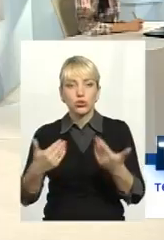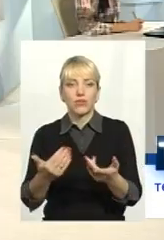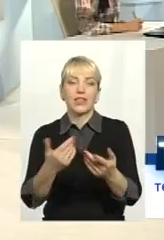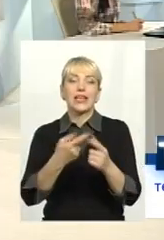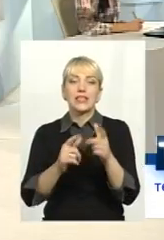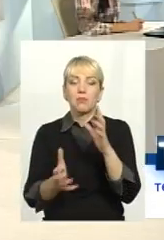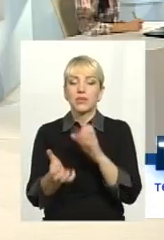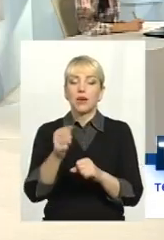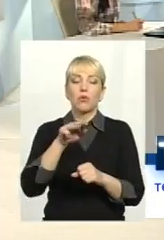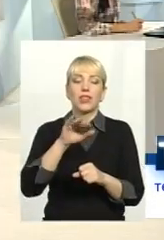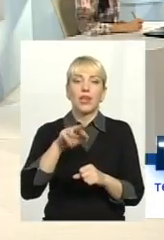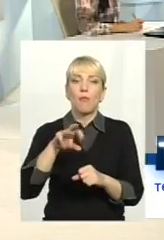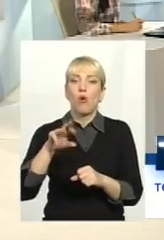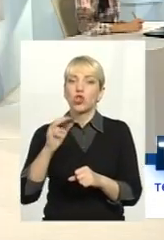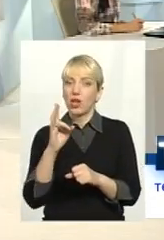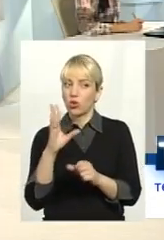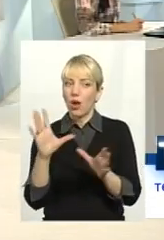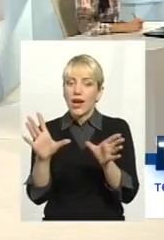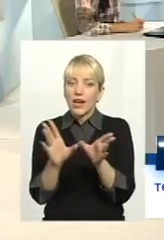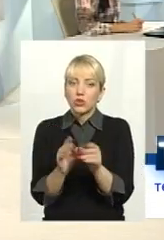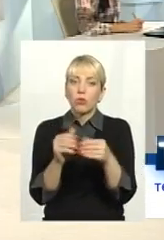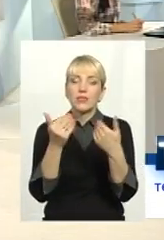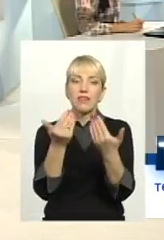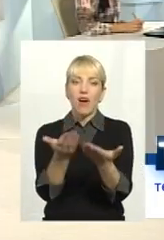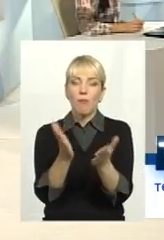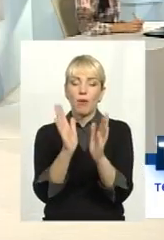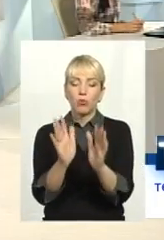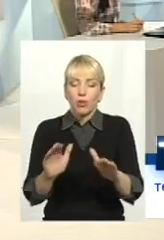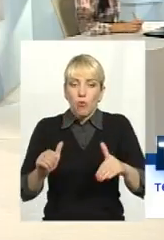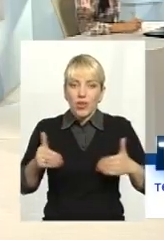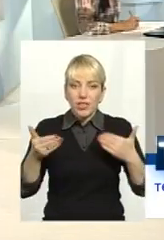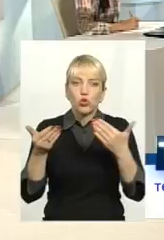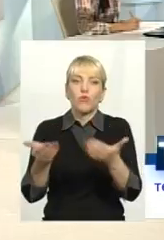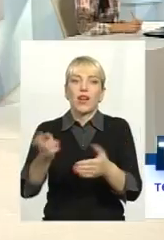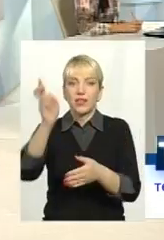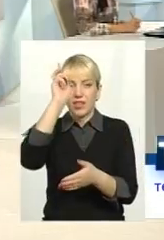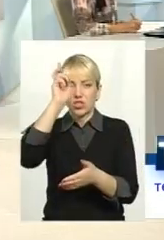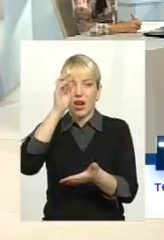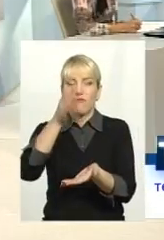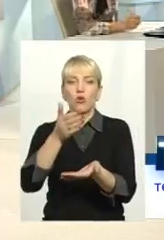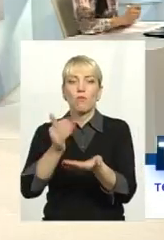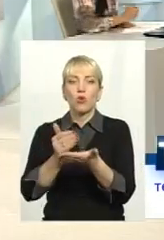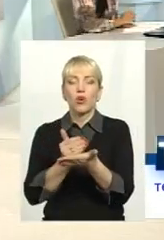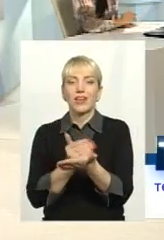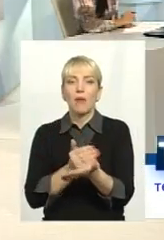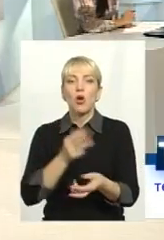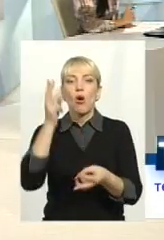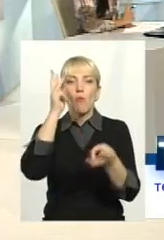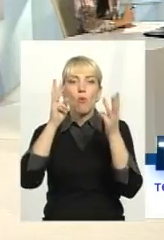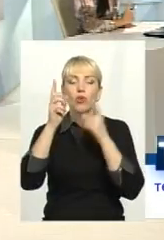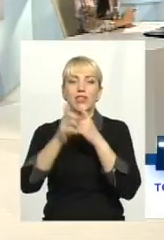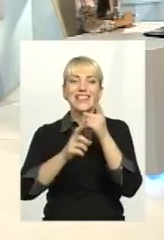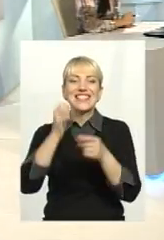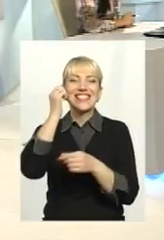Тимошенка. Ми разом з вами будемо ініціювати державну програму модернізацію застарілого житлового фонду.